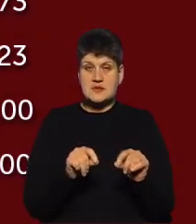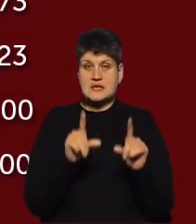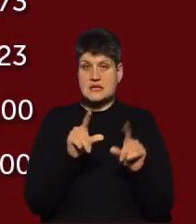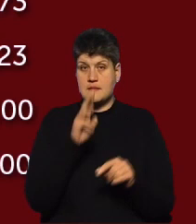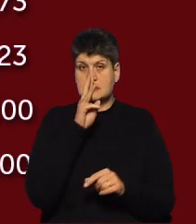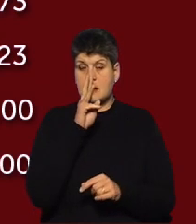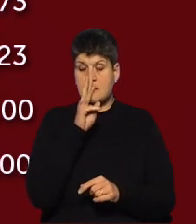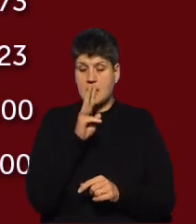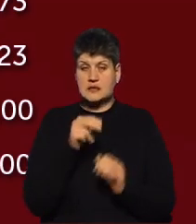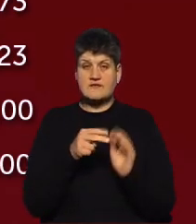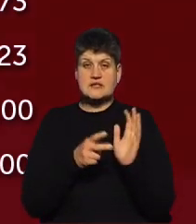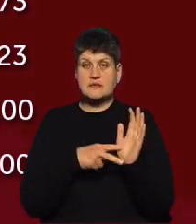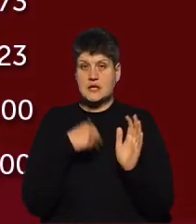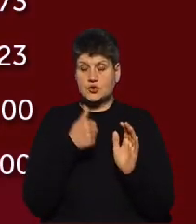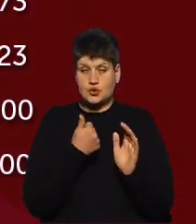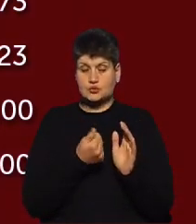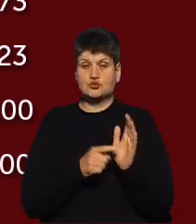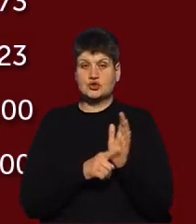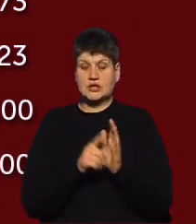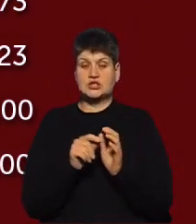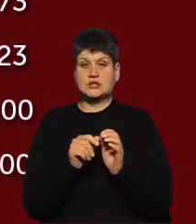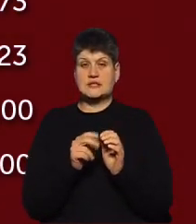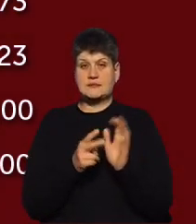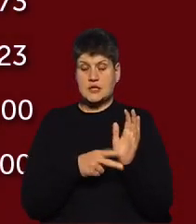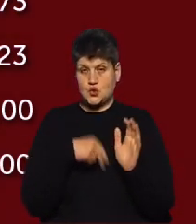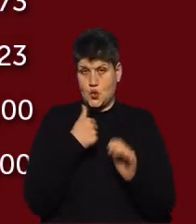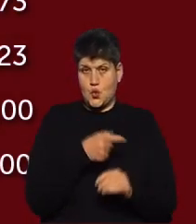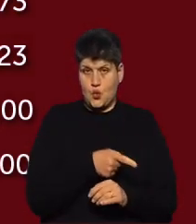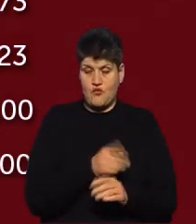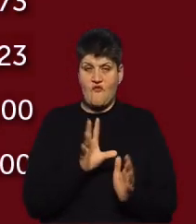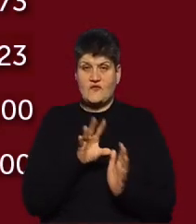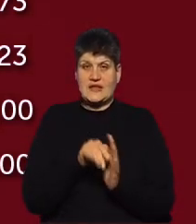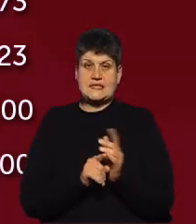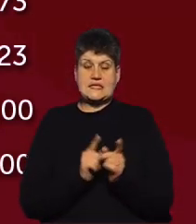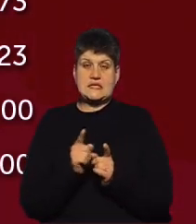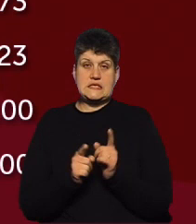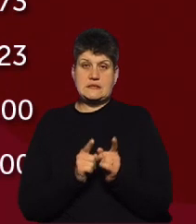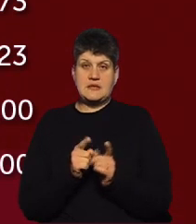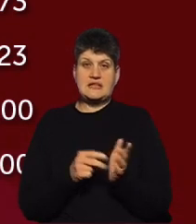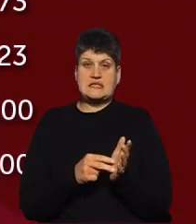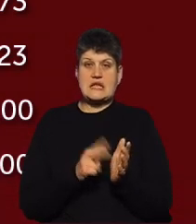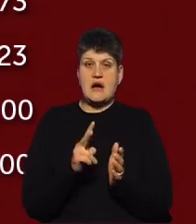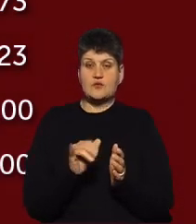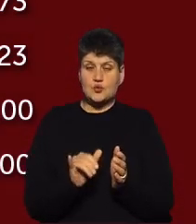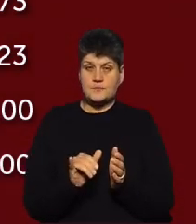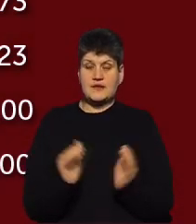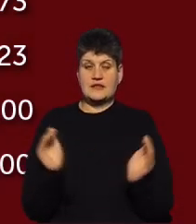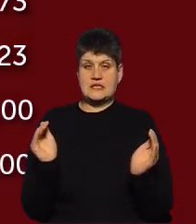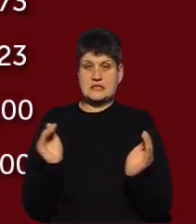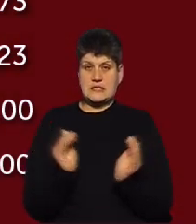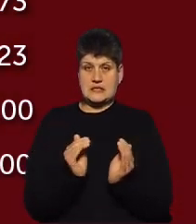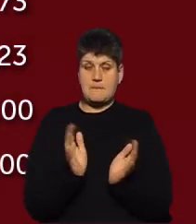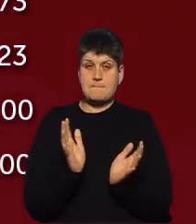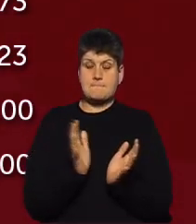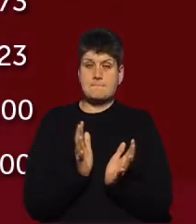починається з 2017 року внесли зміни до самих ставок і ставка знизилася максимально з